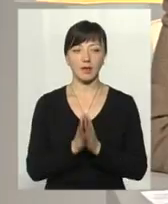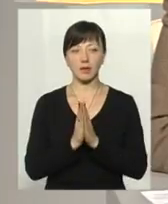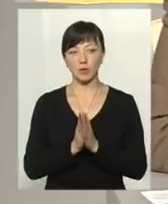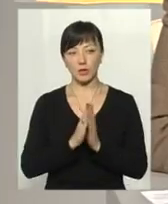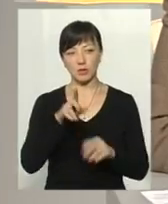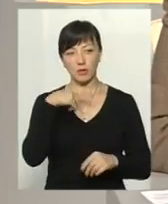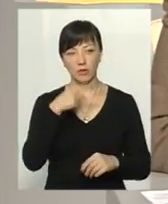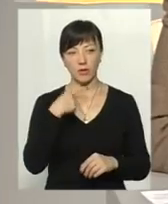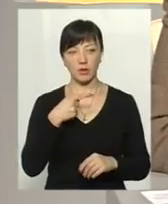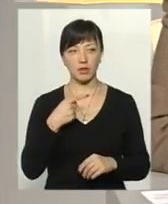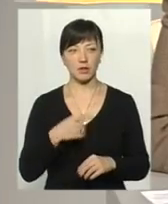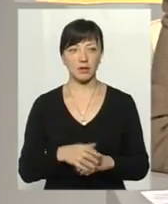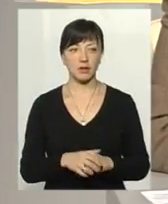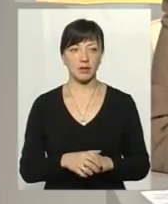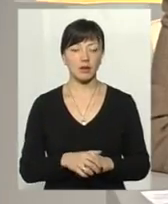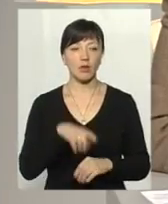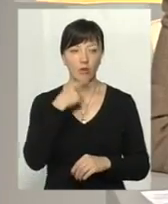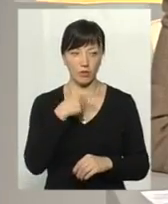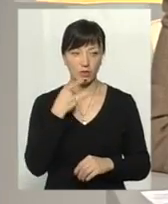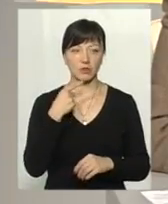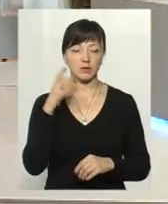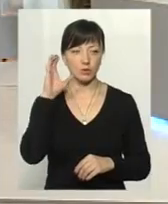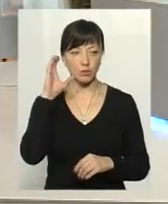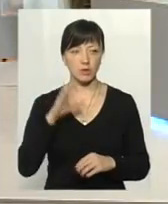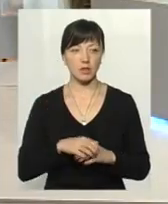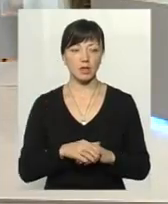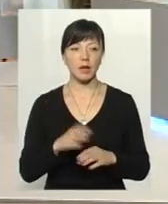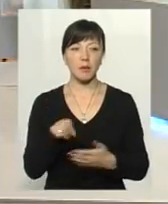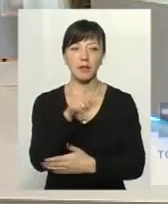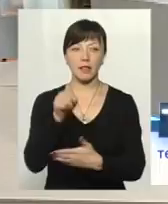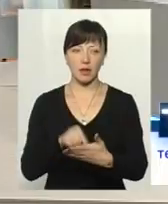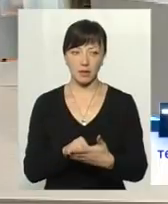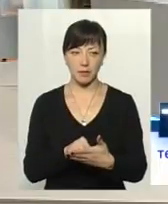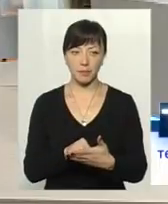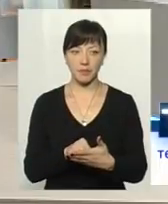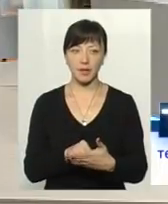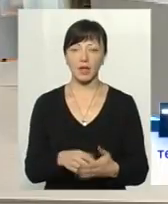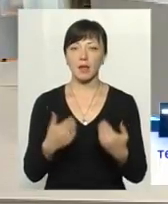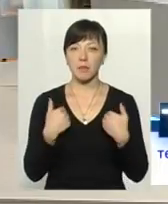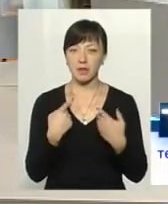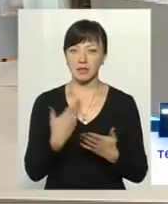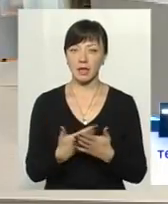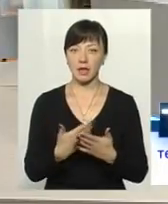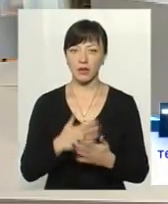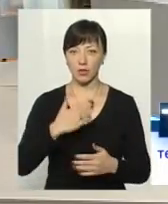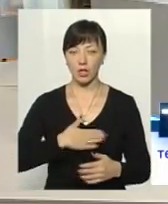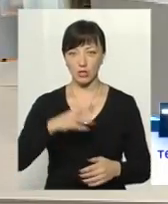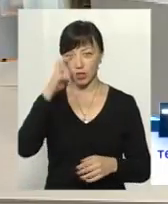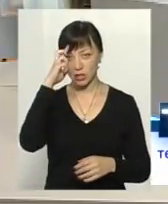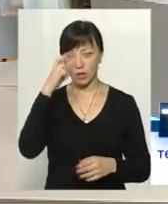говоріть, будь ласка, ви в ефірі. Говоріть, будь ласка. Значить, таке питання. Мені здається, що наша держава